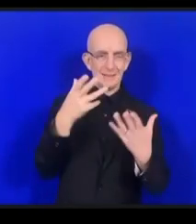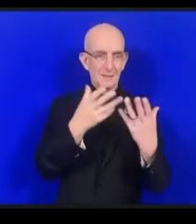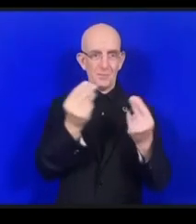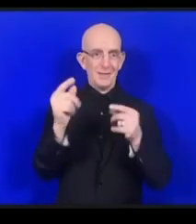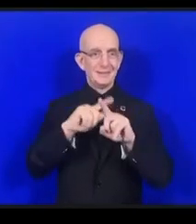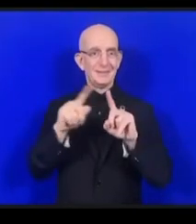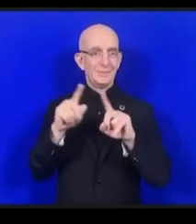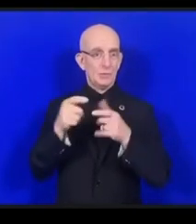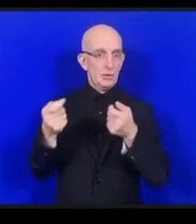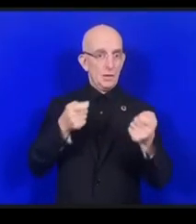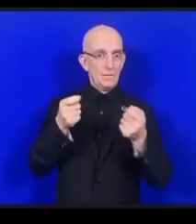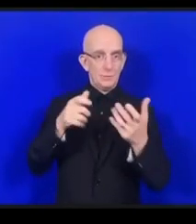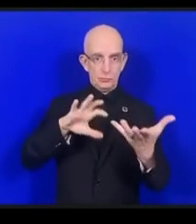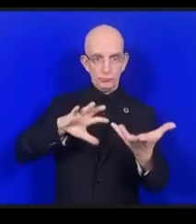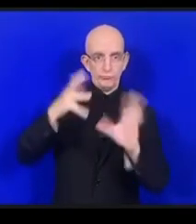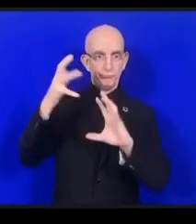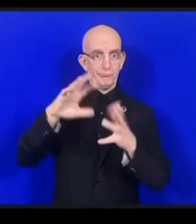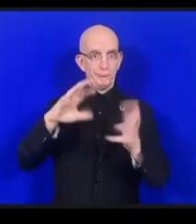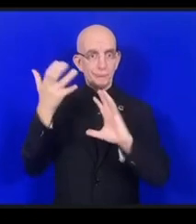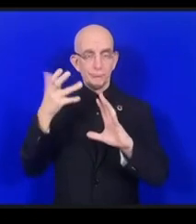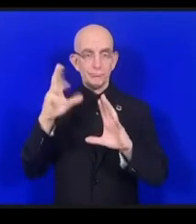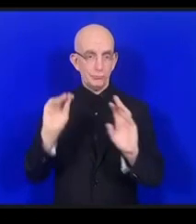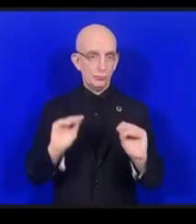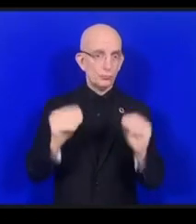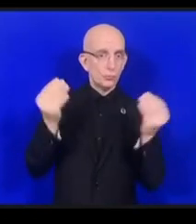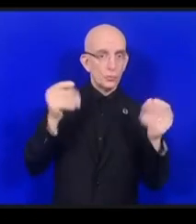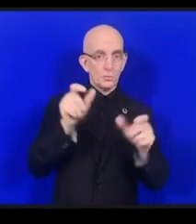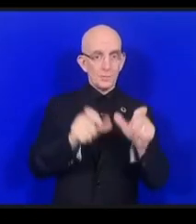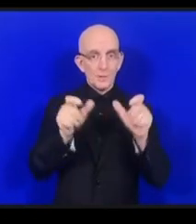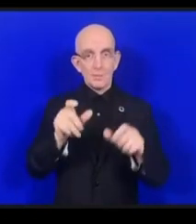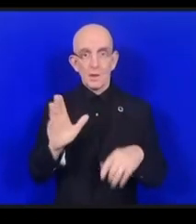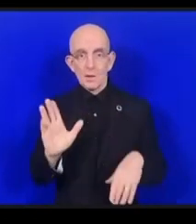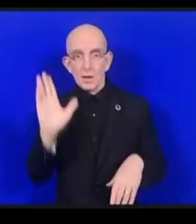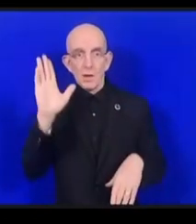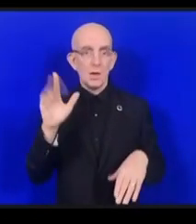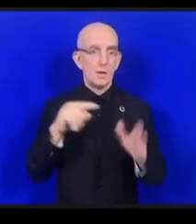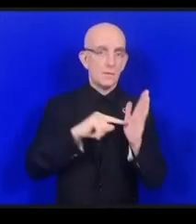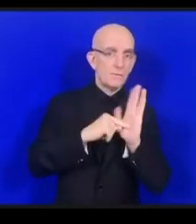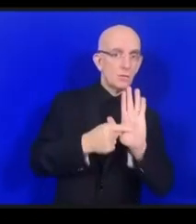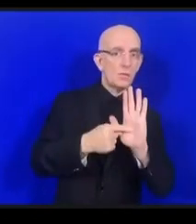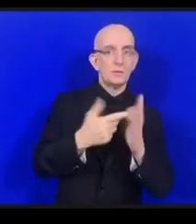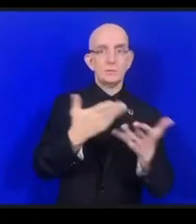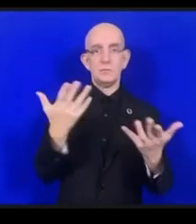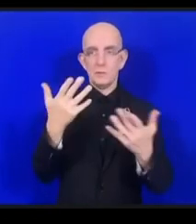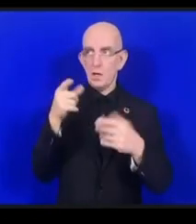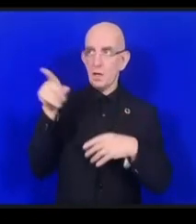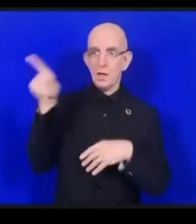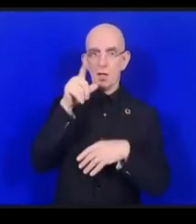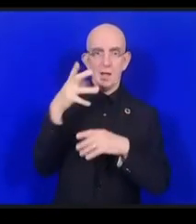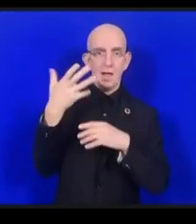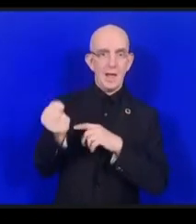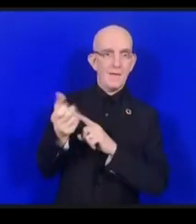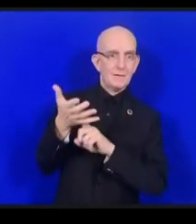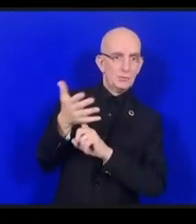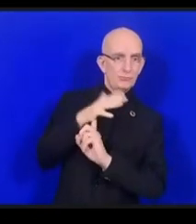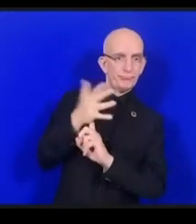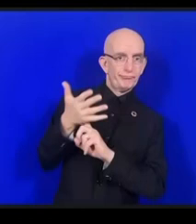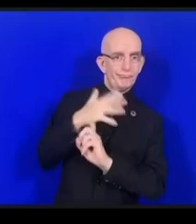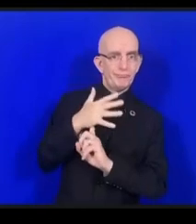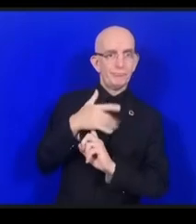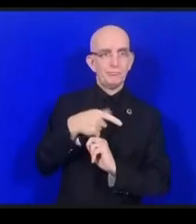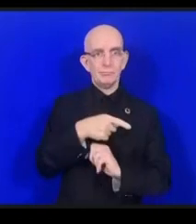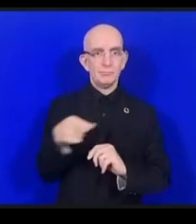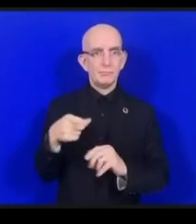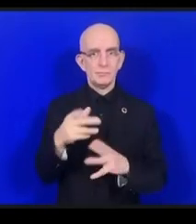et ils n'aiment pas entendre les jeunes donc des régimes qui oppriment leur jeunesse